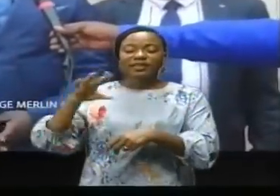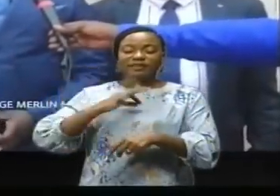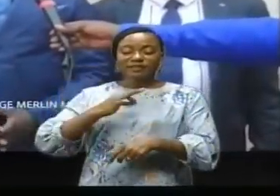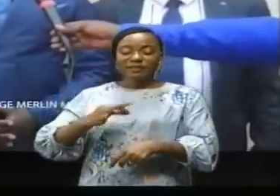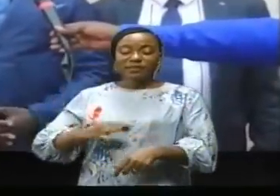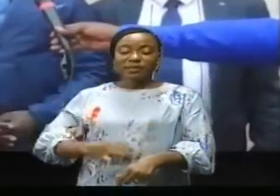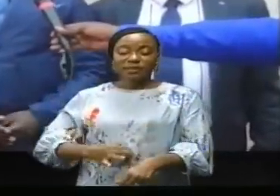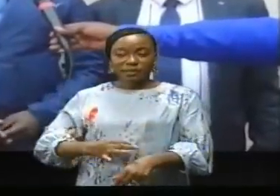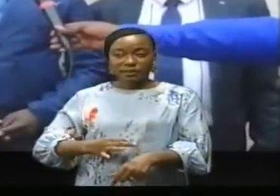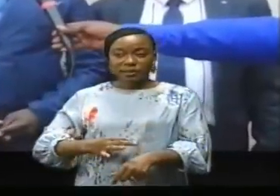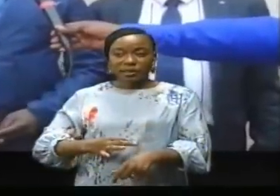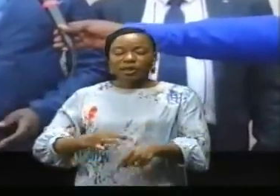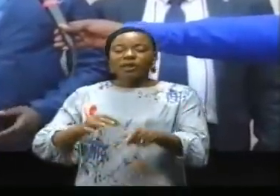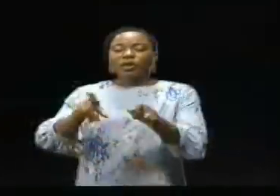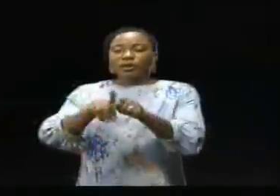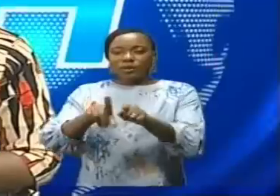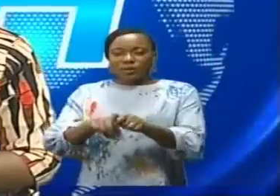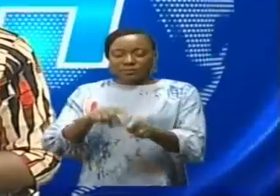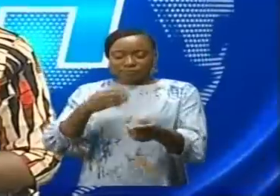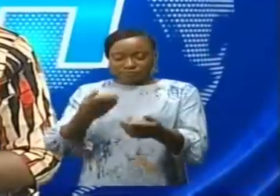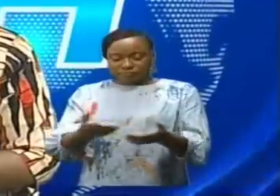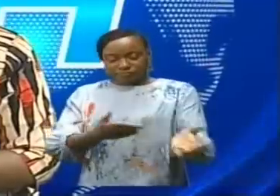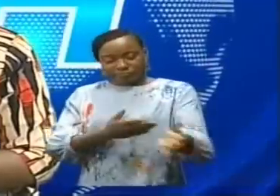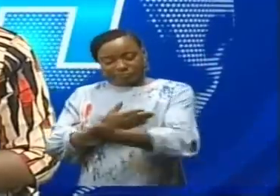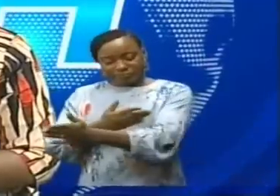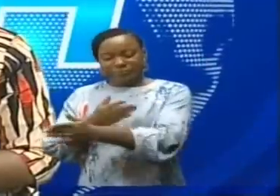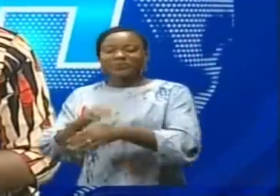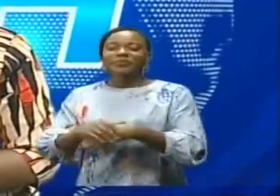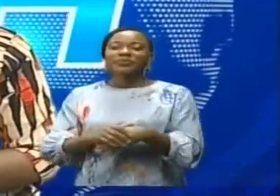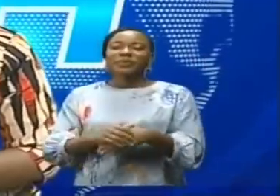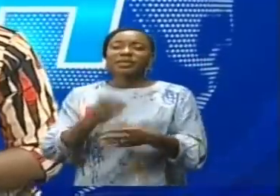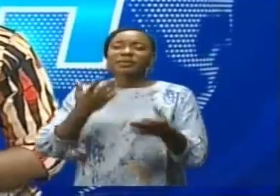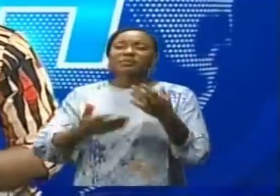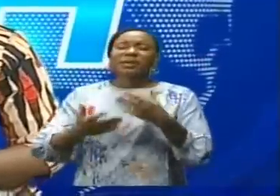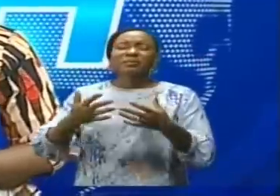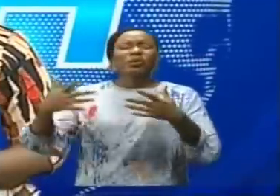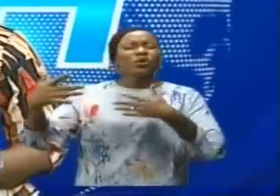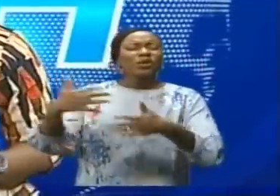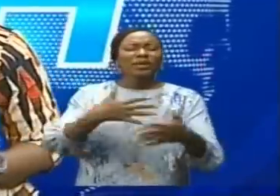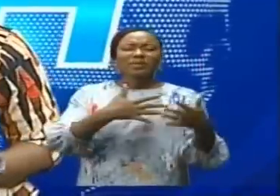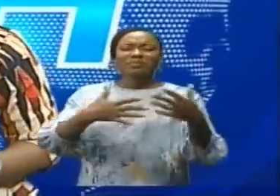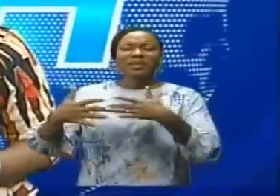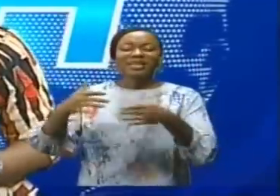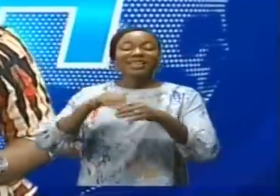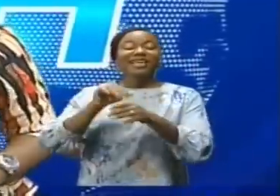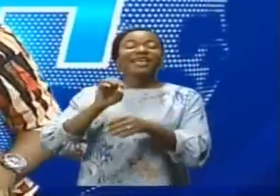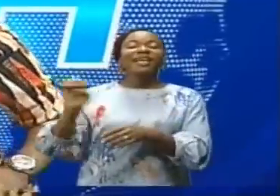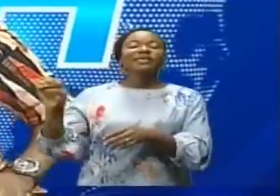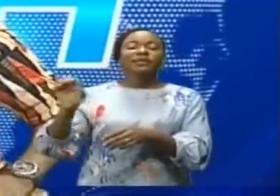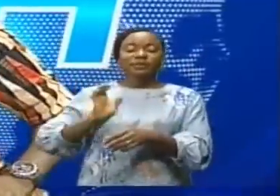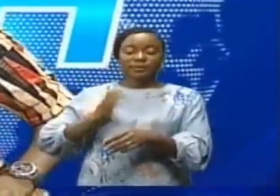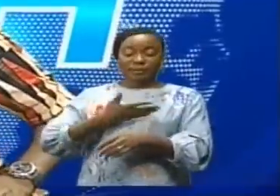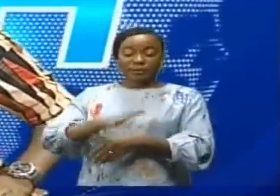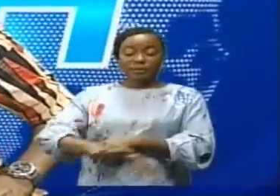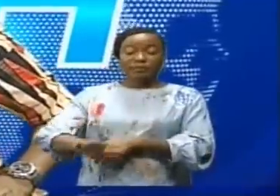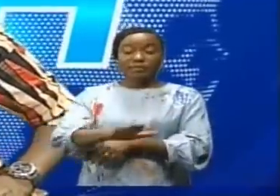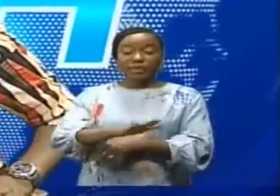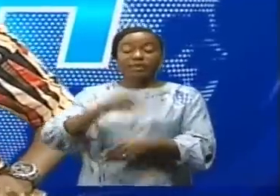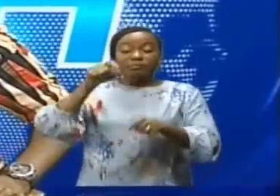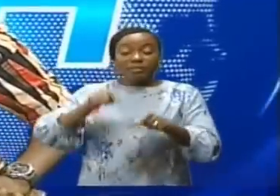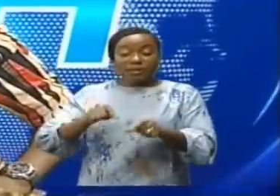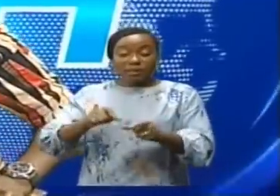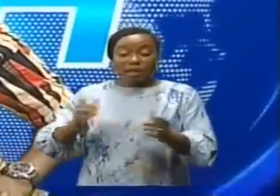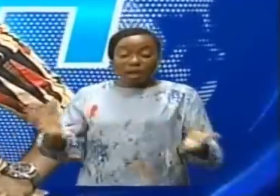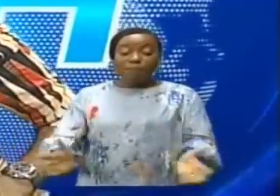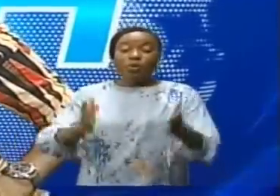Félix Antoine Tusekedi-Tulombo. Face à l'agression terroriste dans la partie est du pays, l'or est à la mobilisation